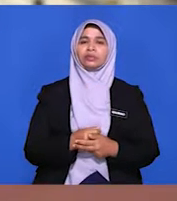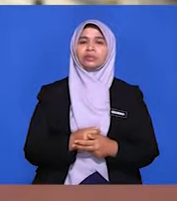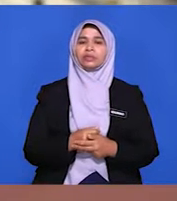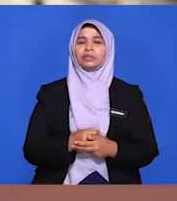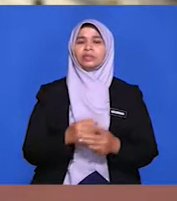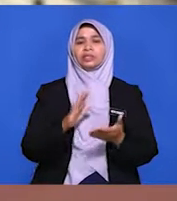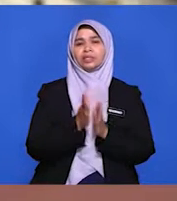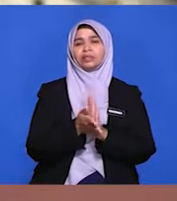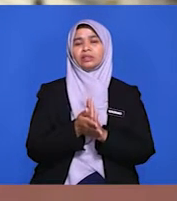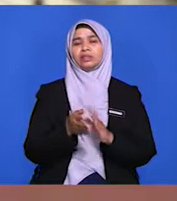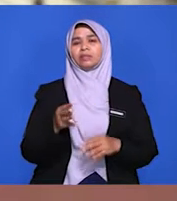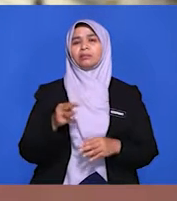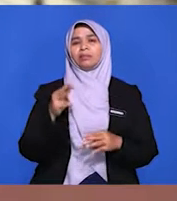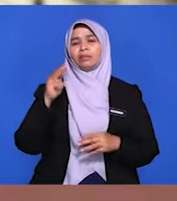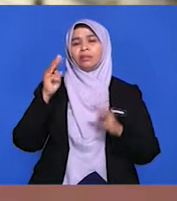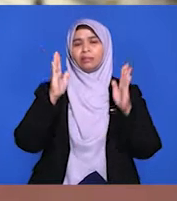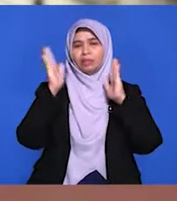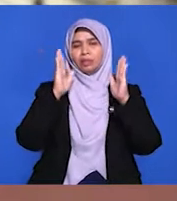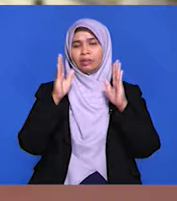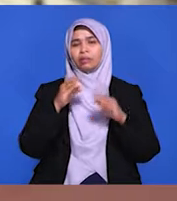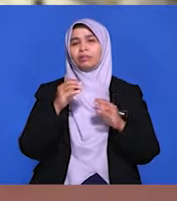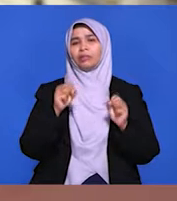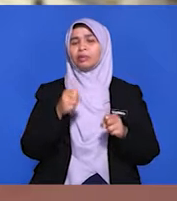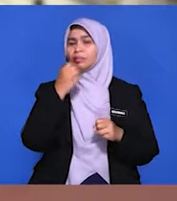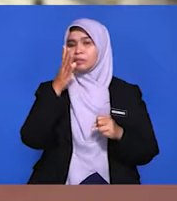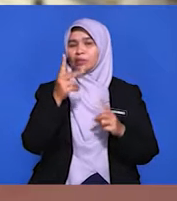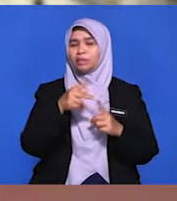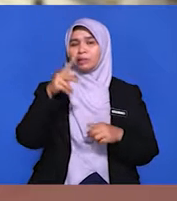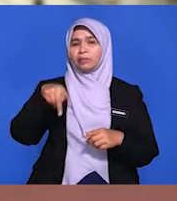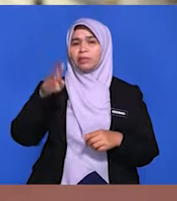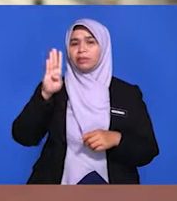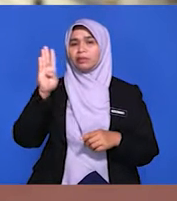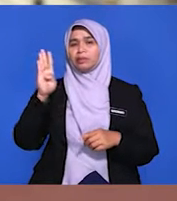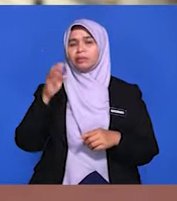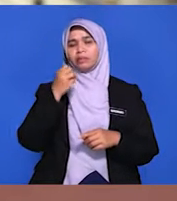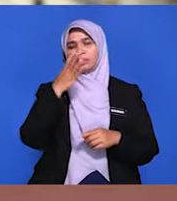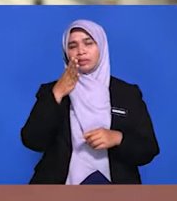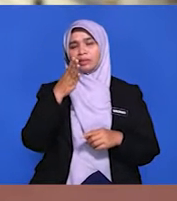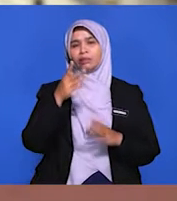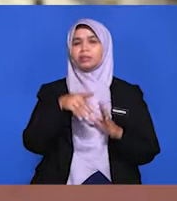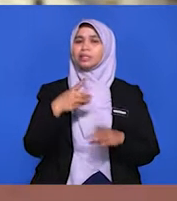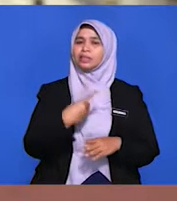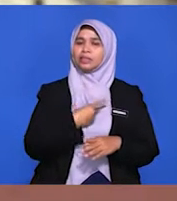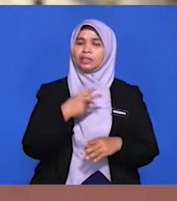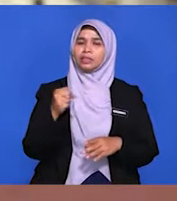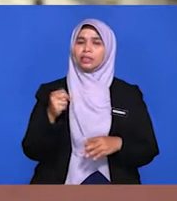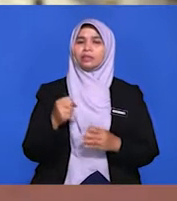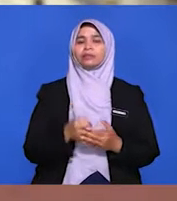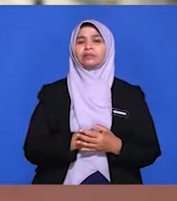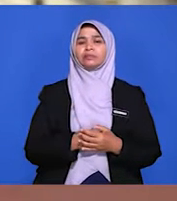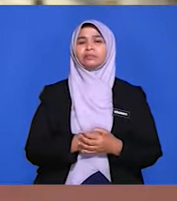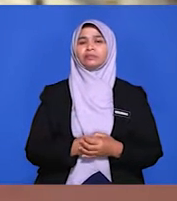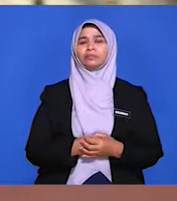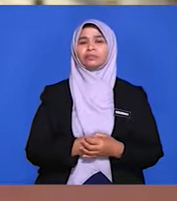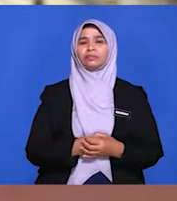berkaitan kepada pertubuhan perdagangan antarabangsa PBB menyatakan pendirian melalui platform ataupun